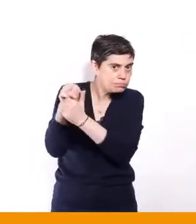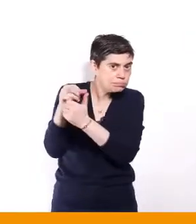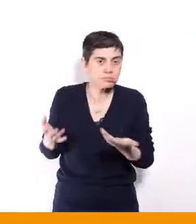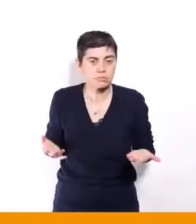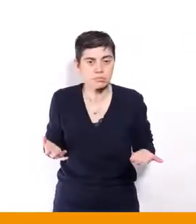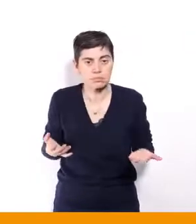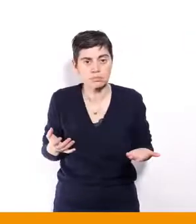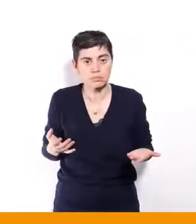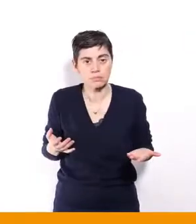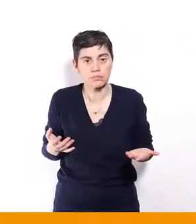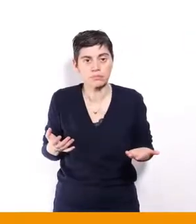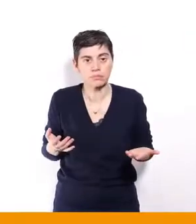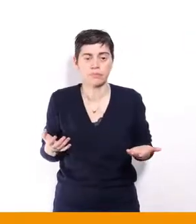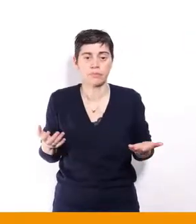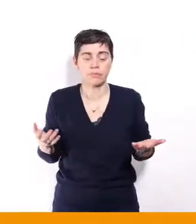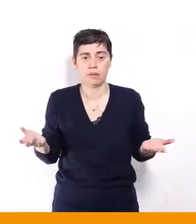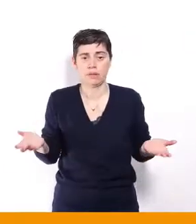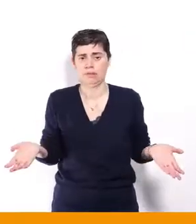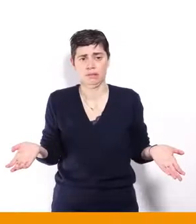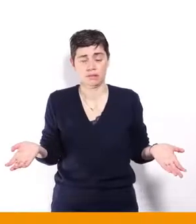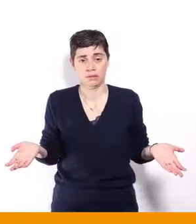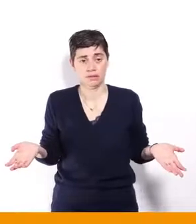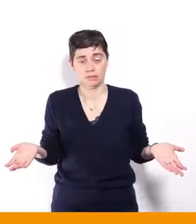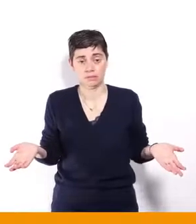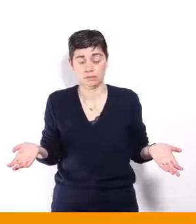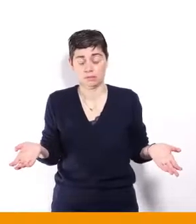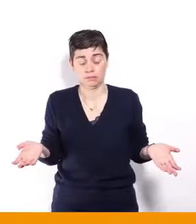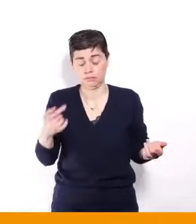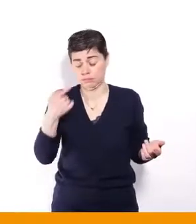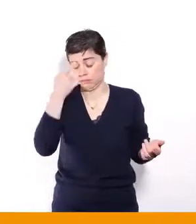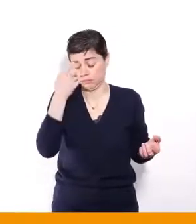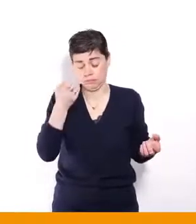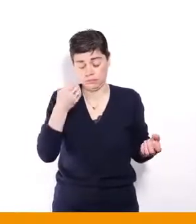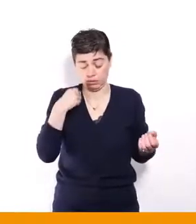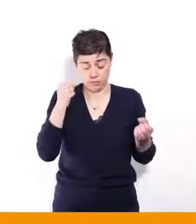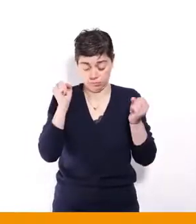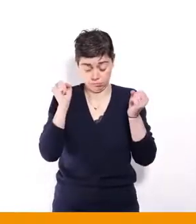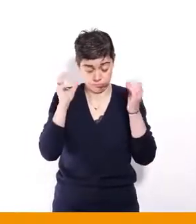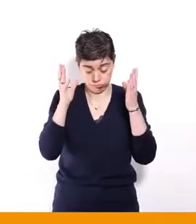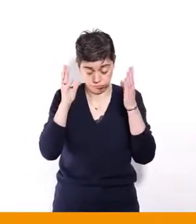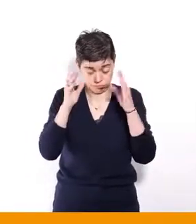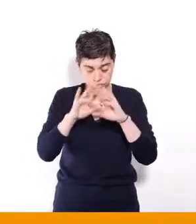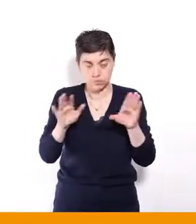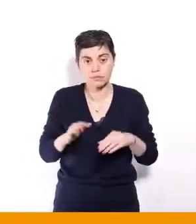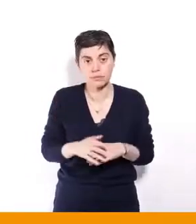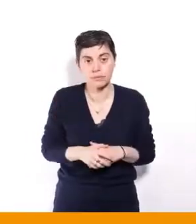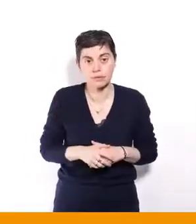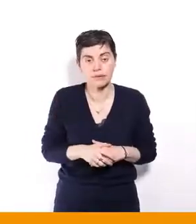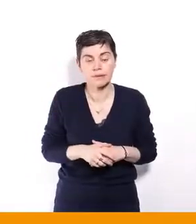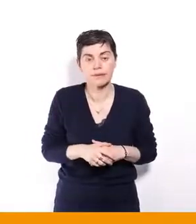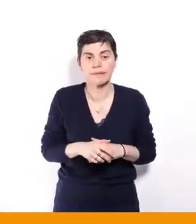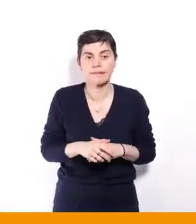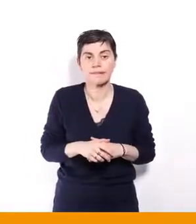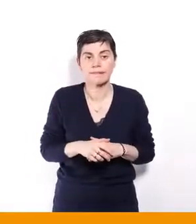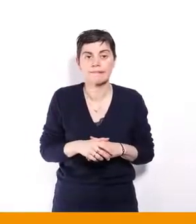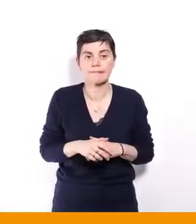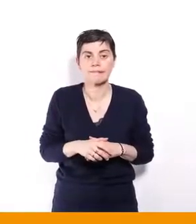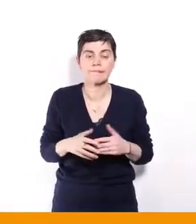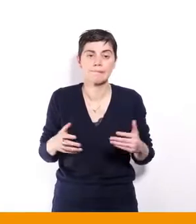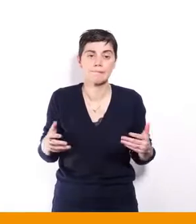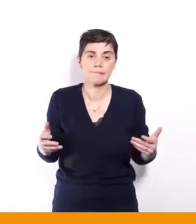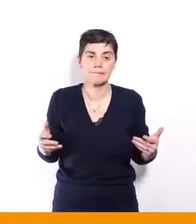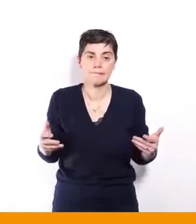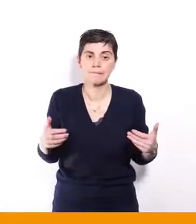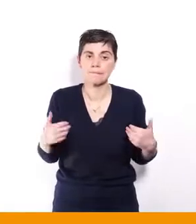ça, moi, je trouve que c'est vraiment révoltant, ça, c'est une première chose. Ensuite, oui, moi, je